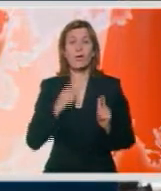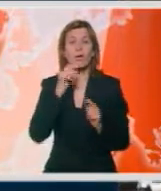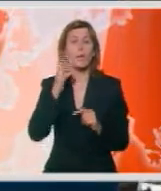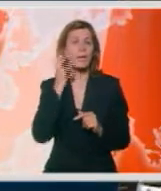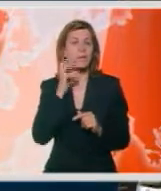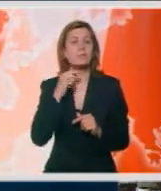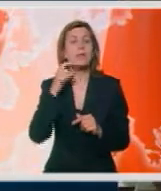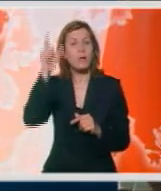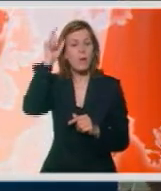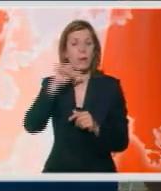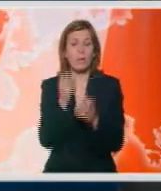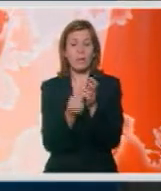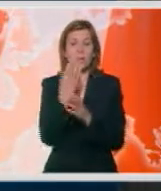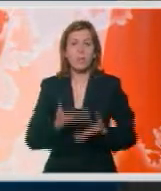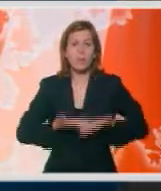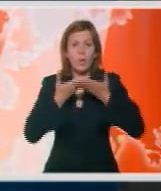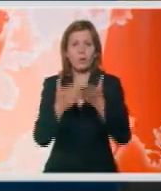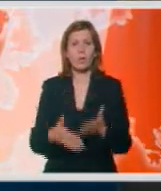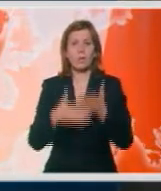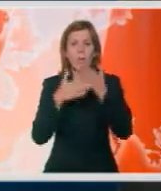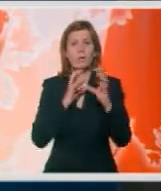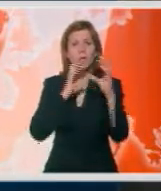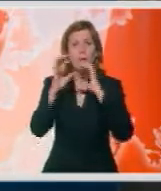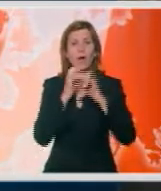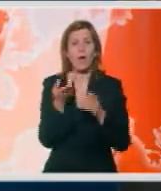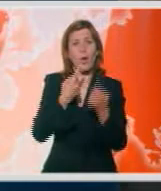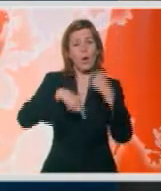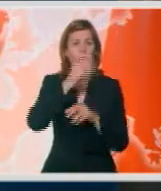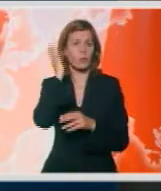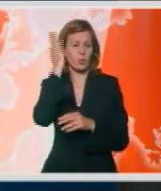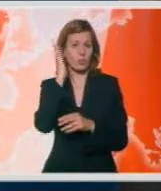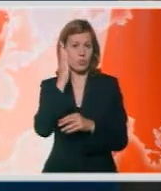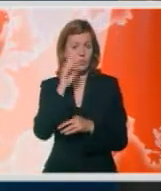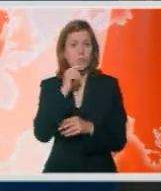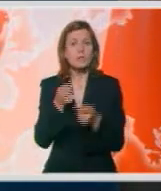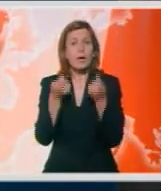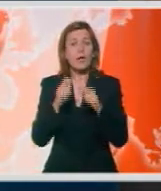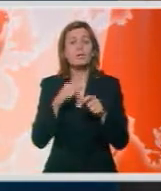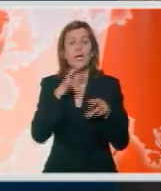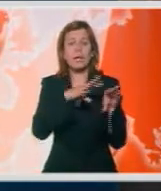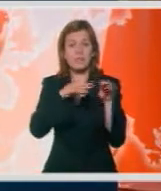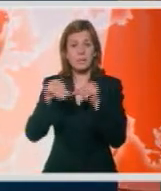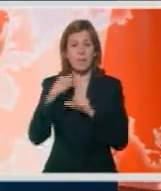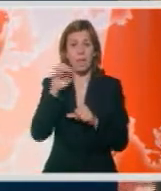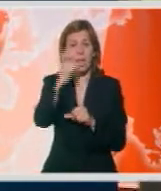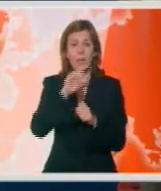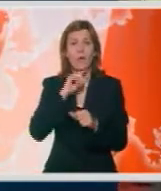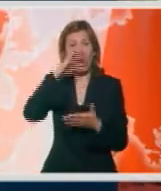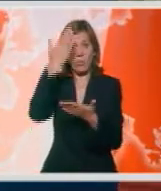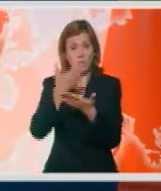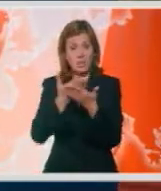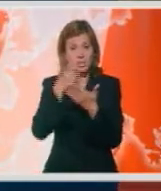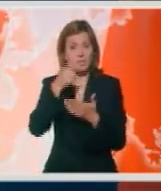Brisel, Beogradu i Prištini ponuditi pomoć za dialog okrenutka budućnosti. Ključna je zemlje unije koje su priznale samo